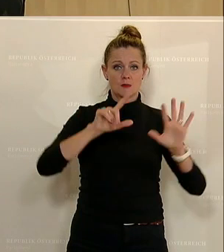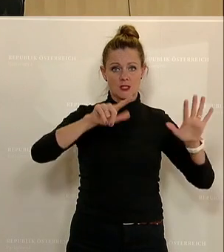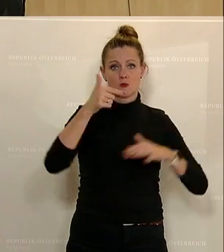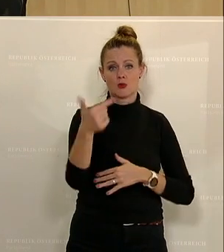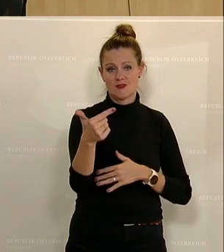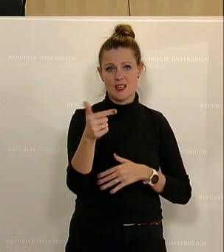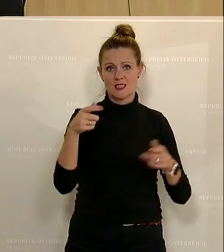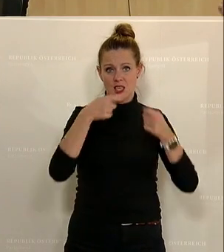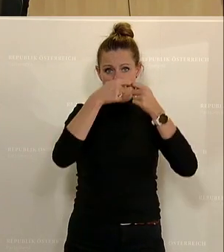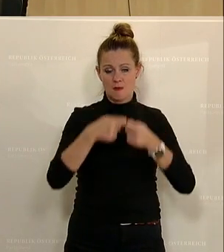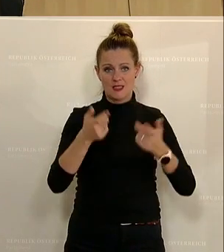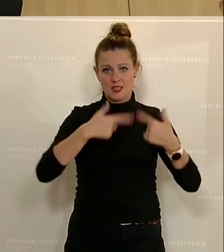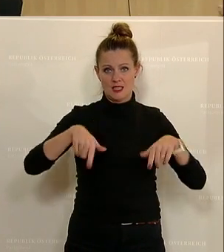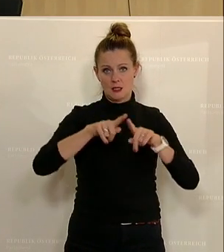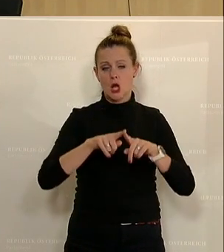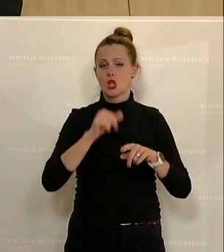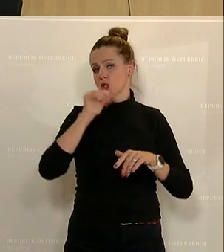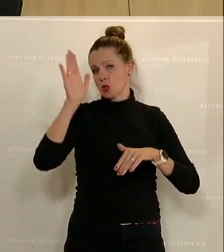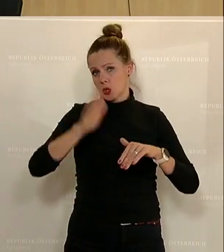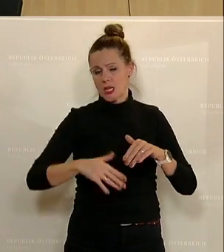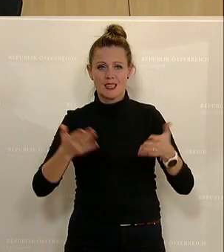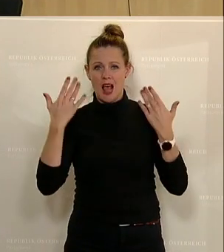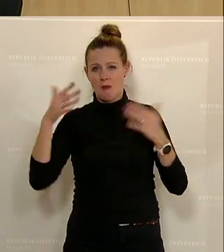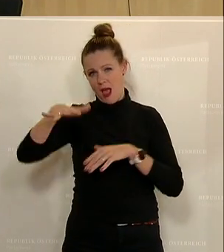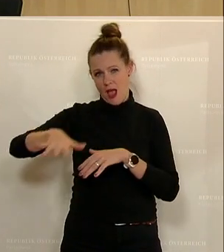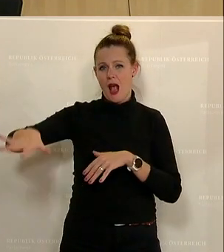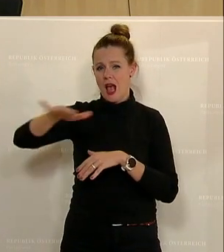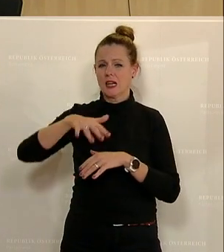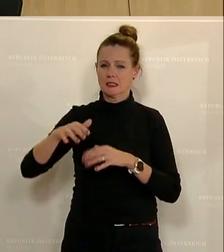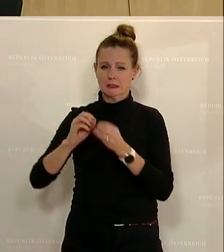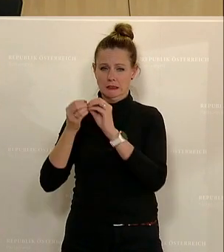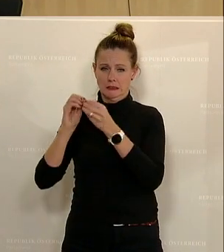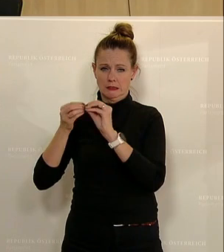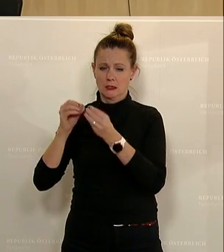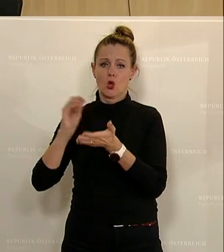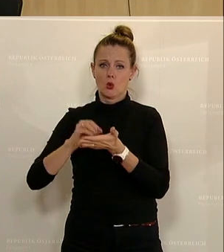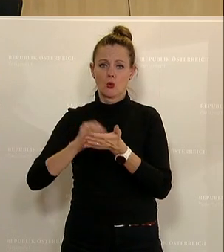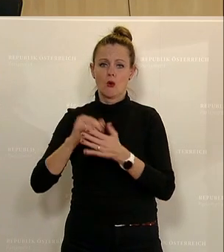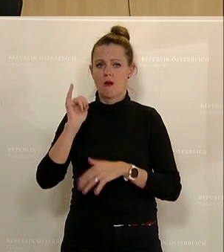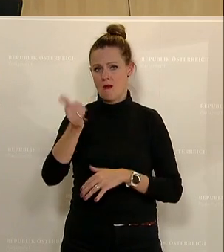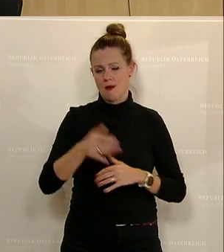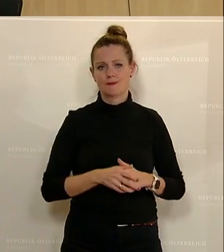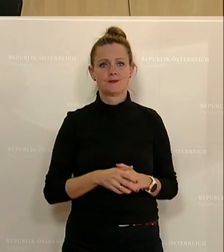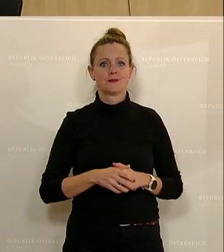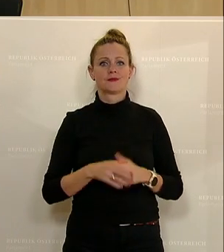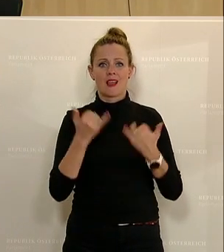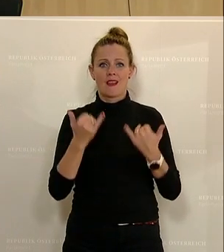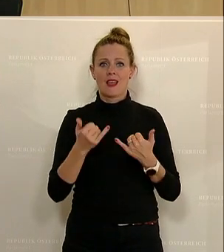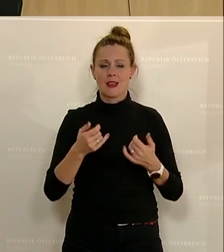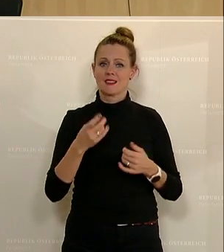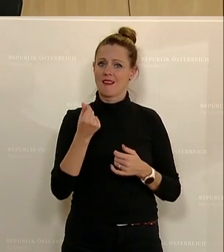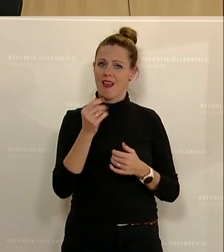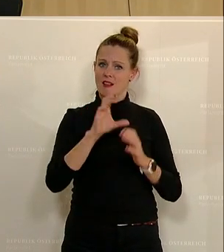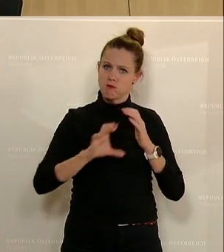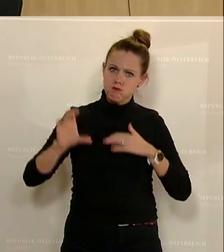ist nicht so ein schlechtes Ergebnis. Im ländlichen Raum haben wir noch ziemlich viele Probleme. Sie haben ja gesagt, dass Sie jetzt sehr viel Geld dafür in die